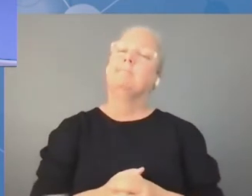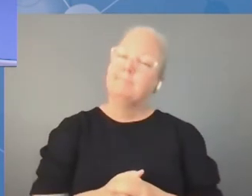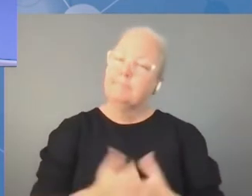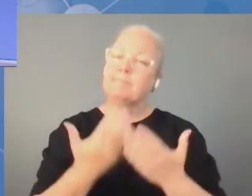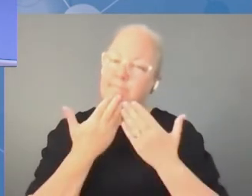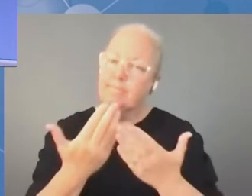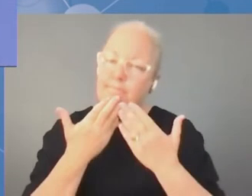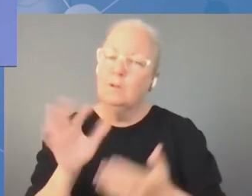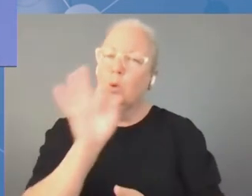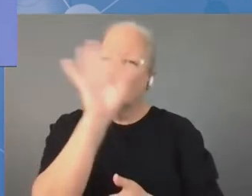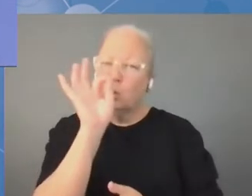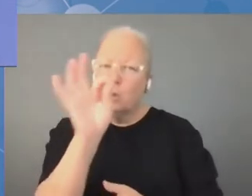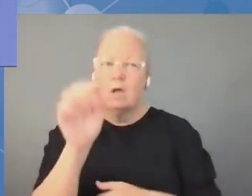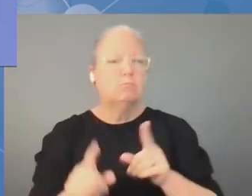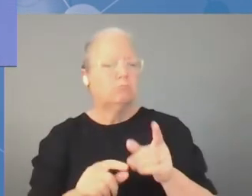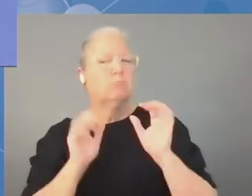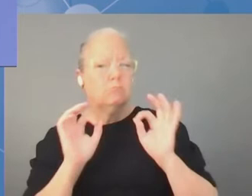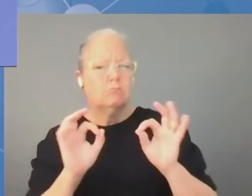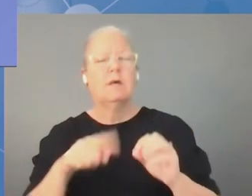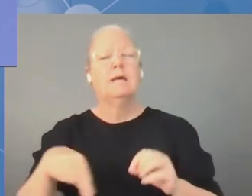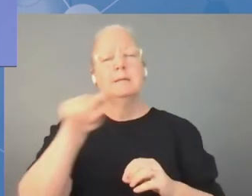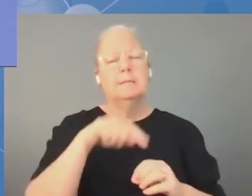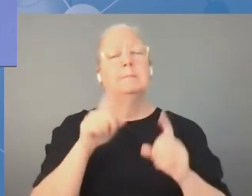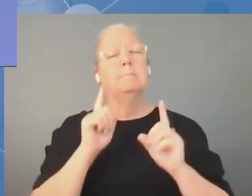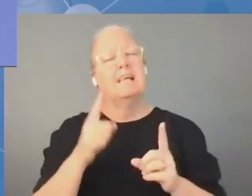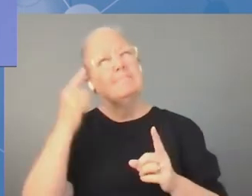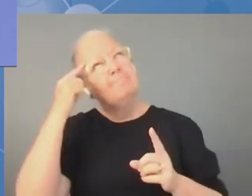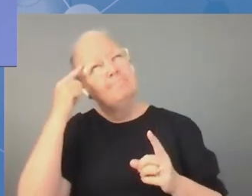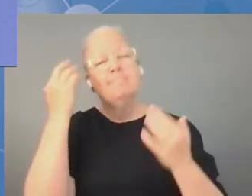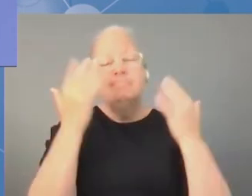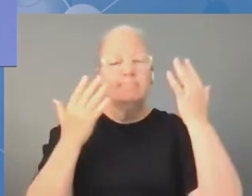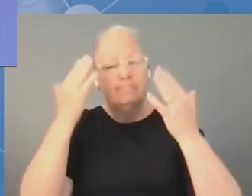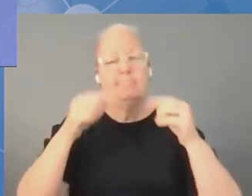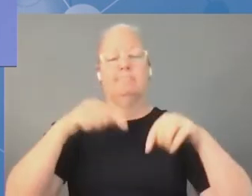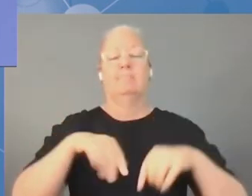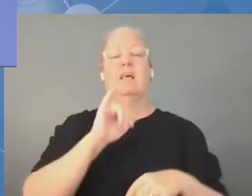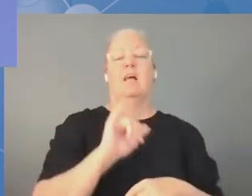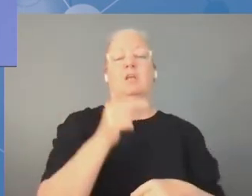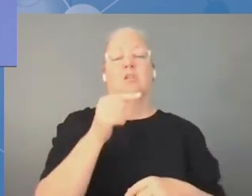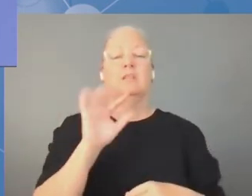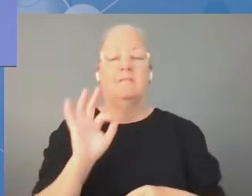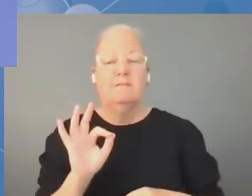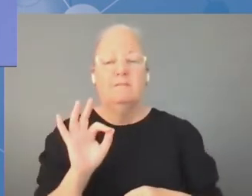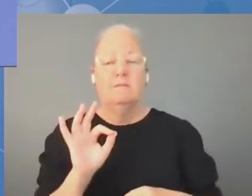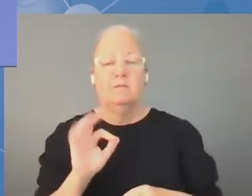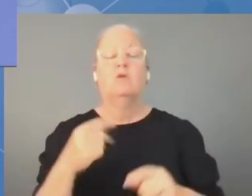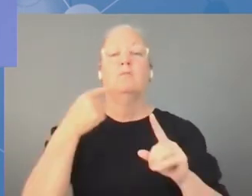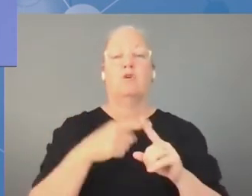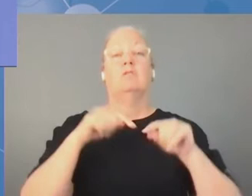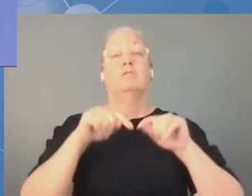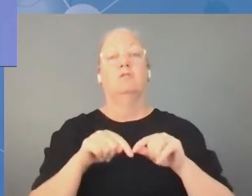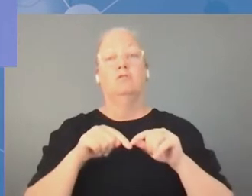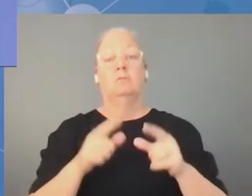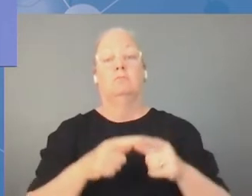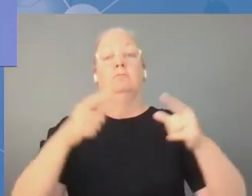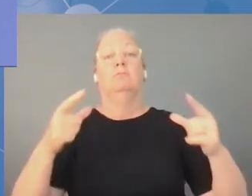publikowane w internecie będą wiarygodne. Dziękuję bardzo. To jest dobry temat. Mam nadzieję, że będziemy mogli dyskutować na ten temat pomiędzy